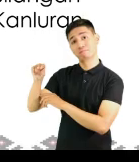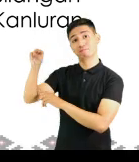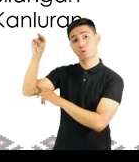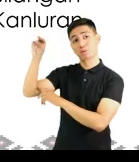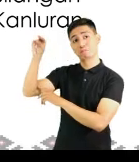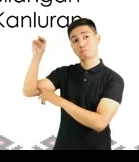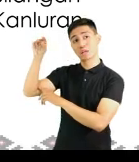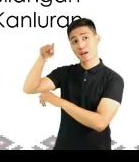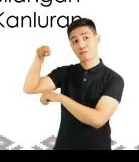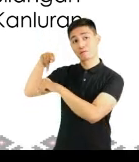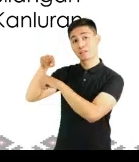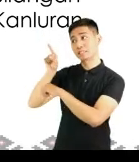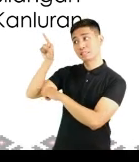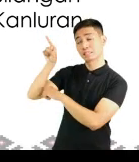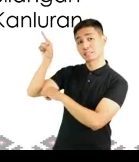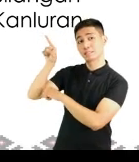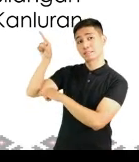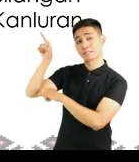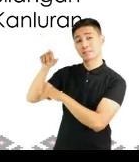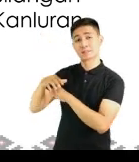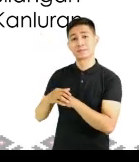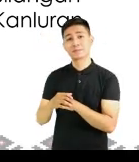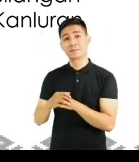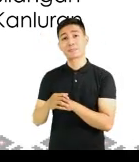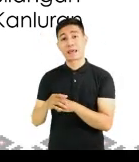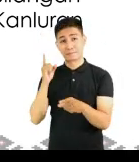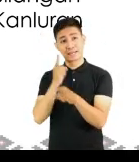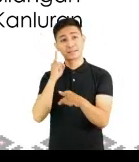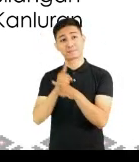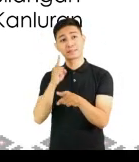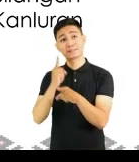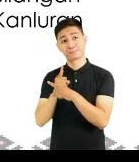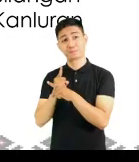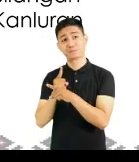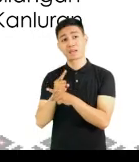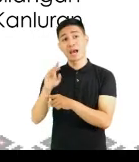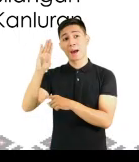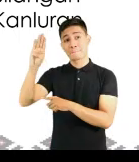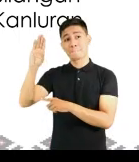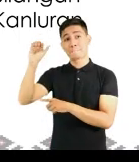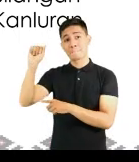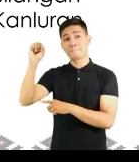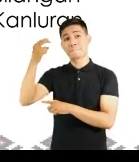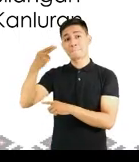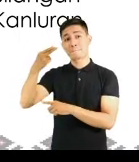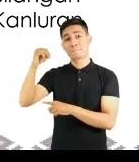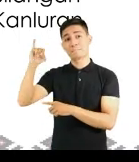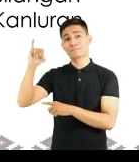sa hilagang bahagi ng ating bansa? Tama, yun ay ang Pashi Channel.